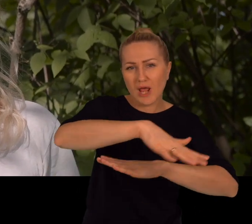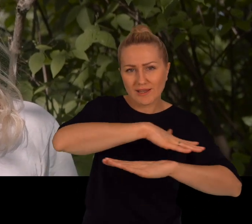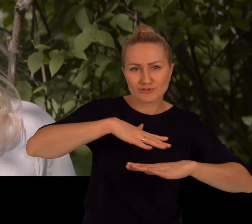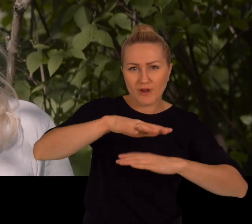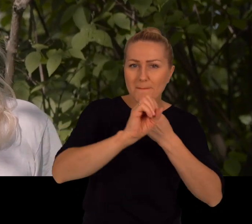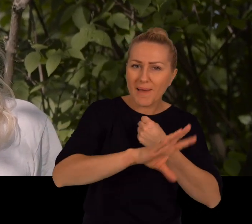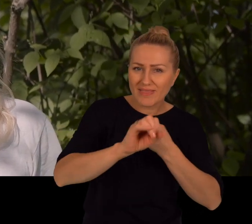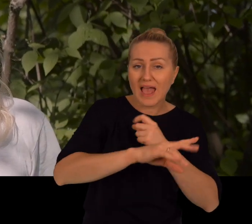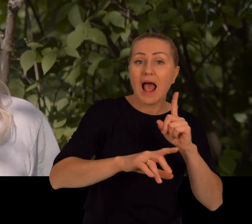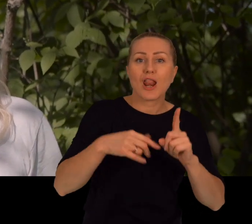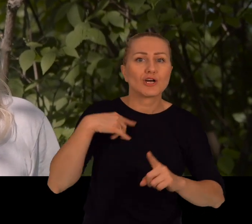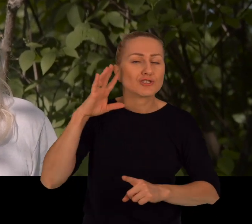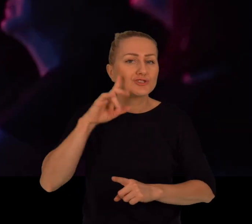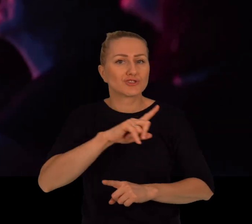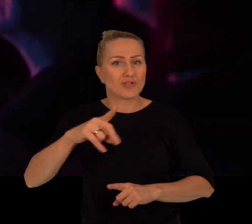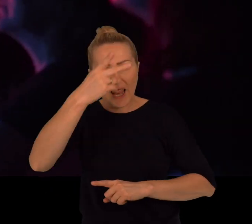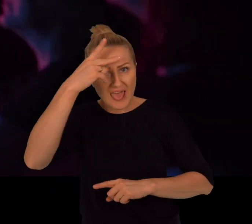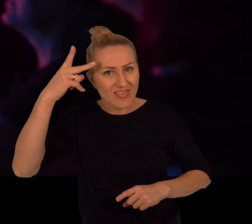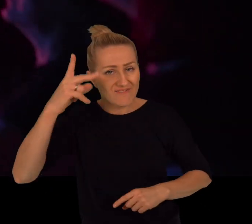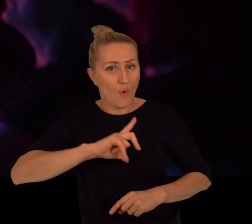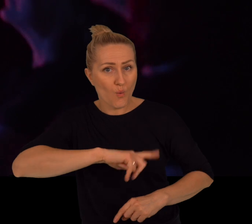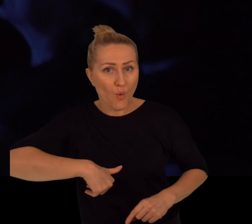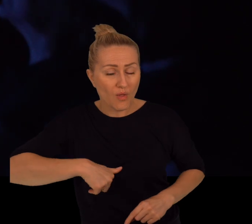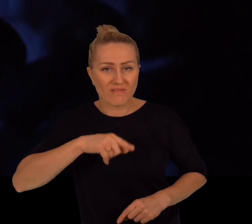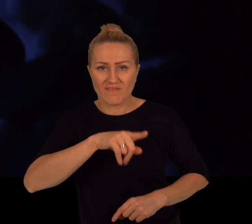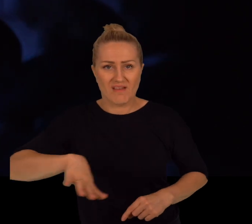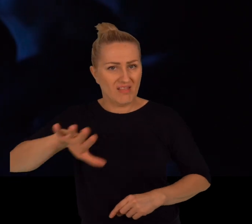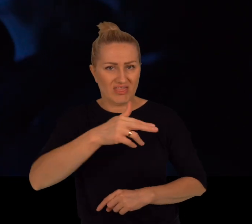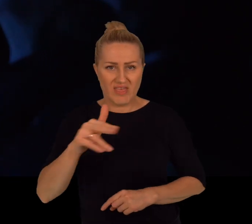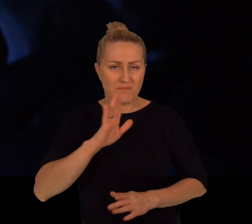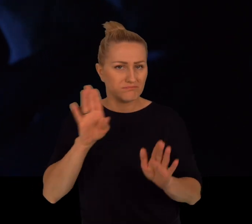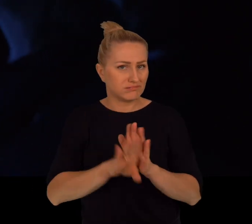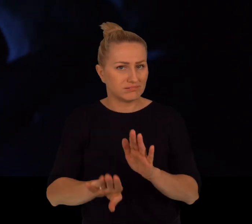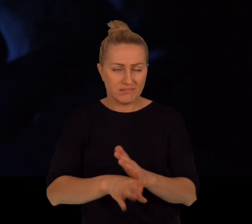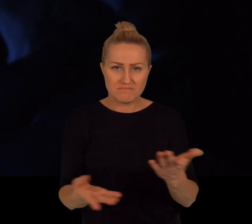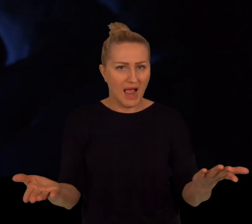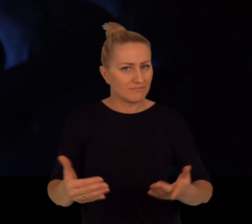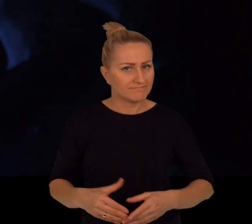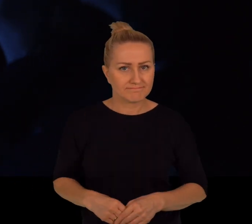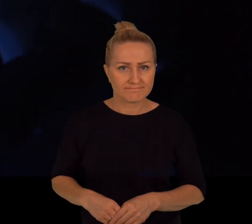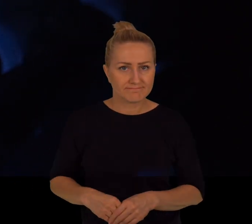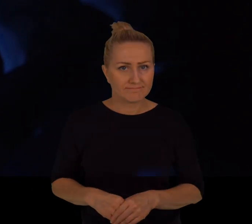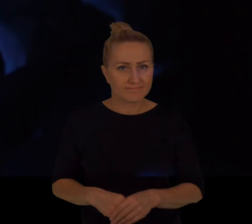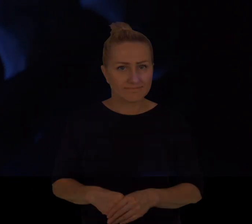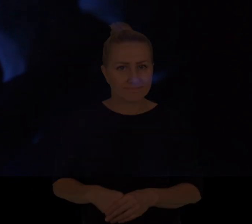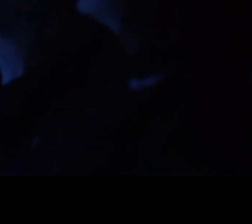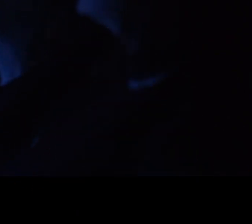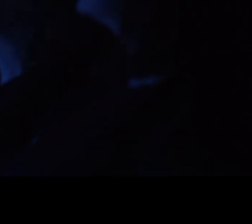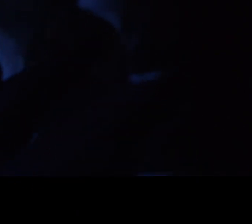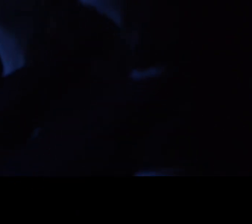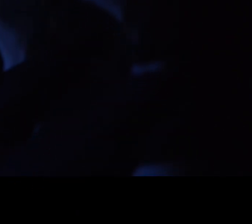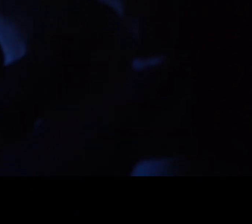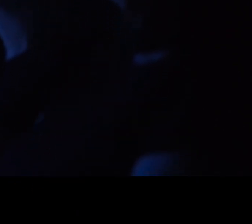słyszymy w Litwie i w Łotwie ten temat właściwie nie istnieje. To jedna